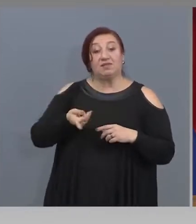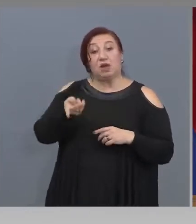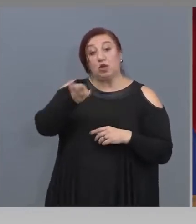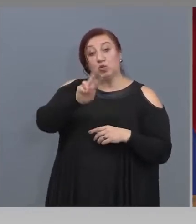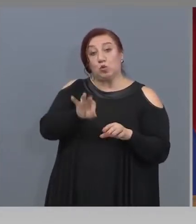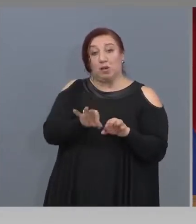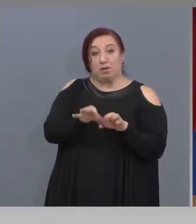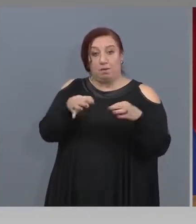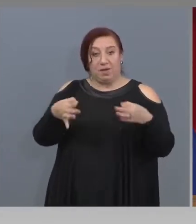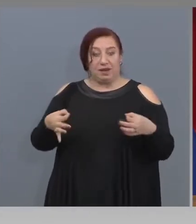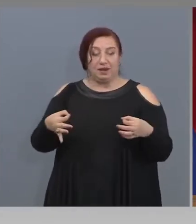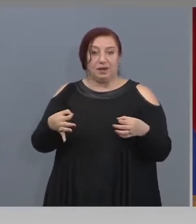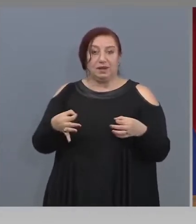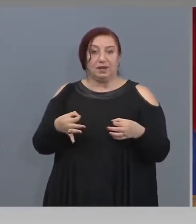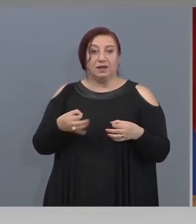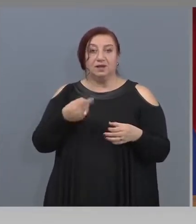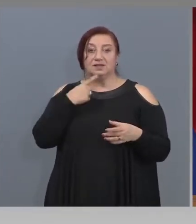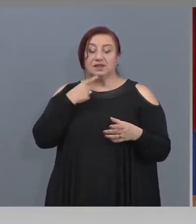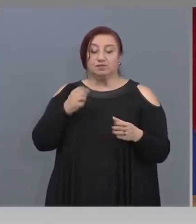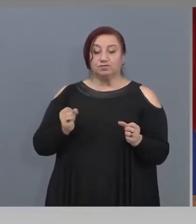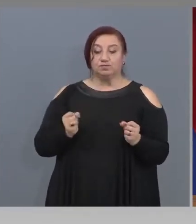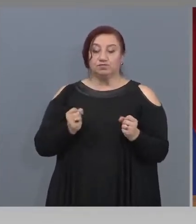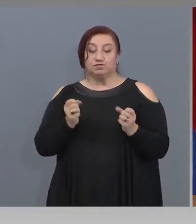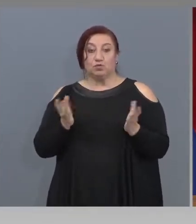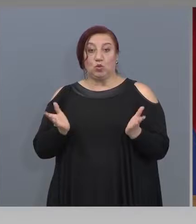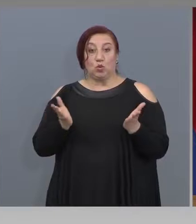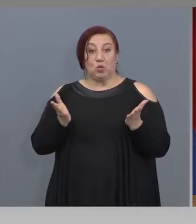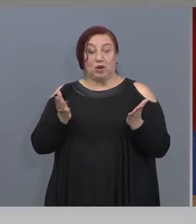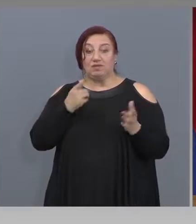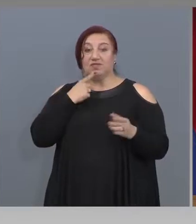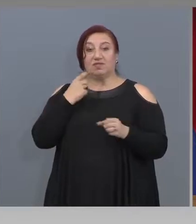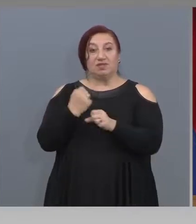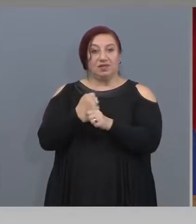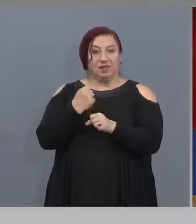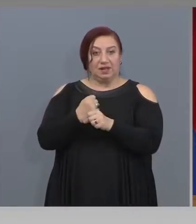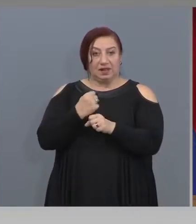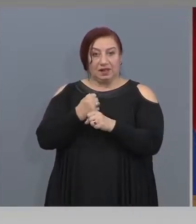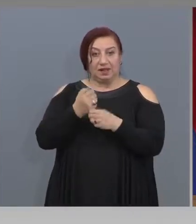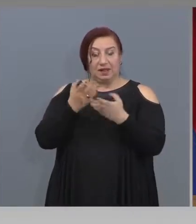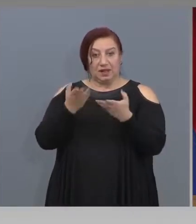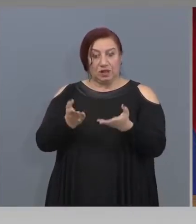укрепване на дейността на